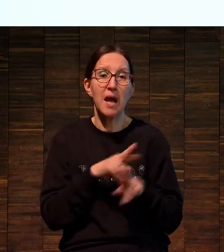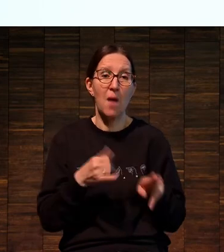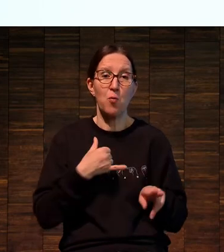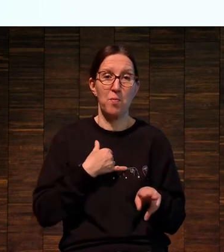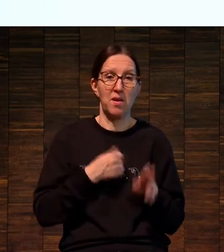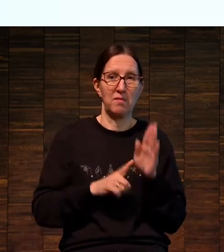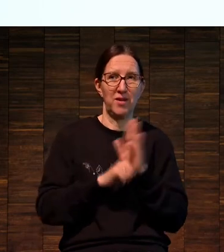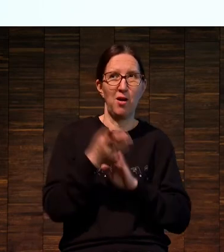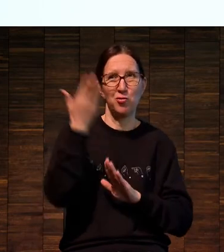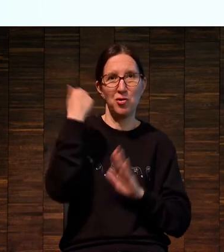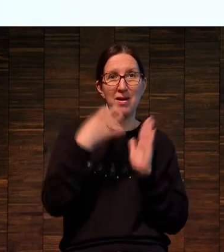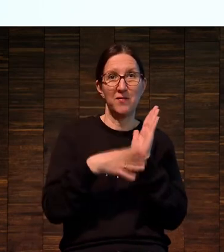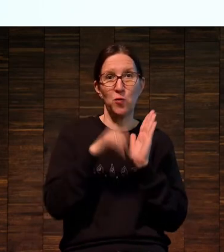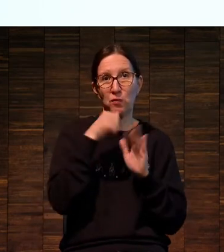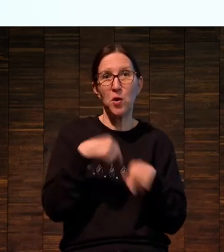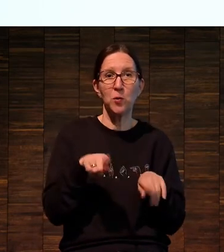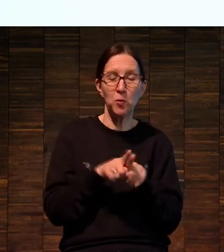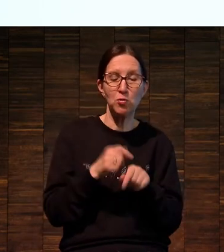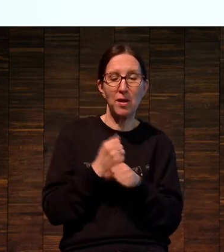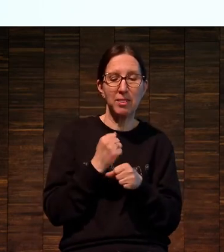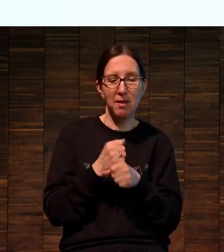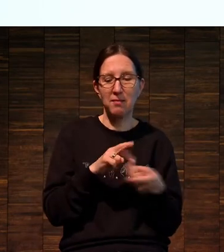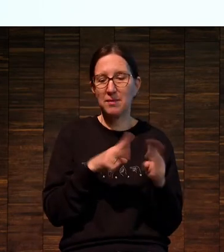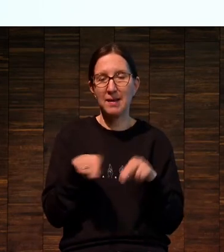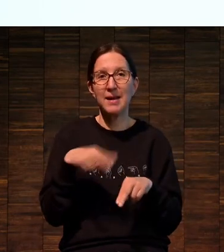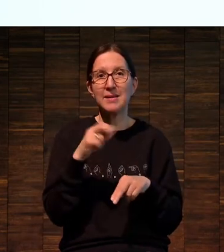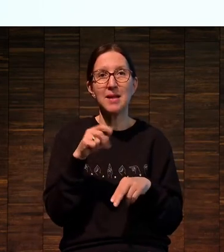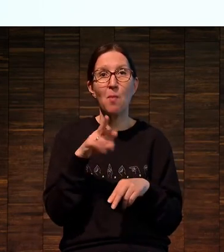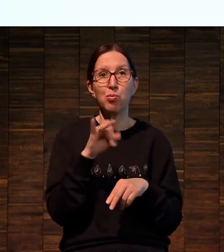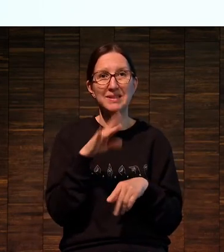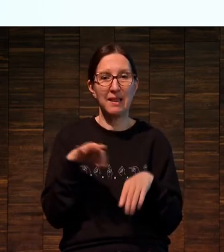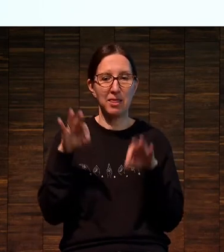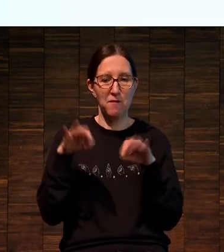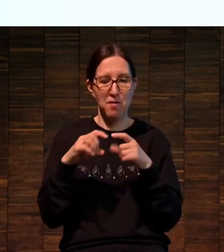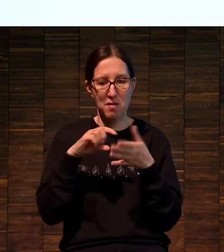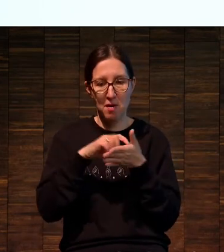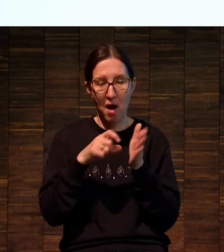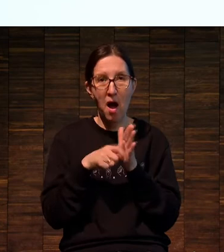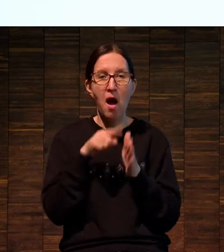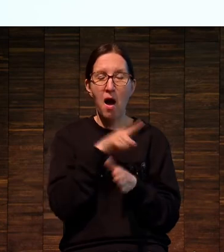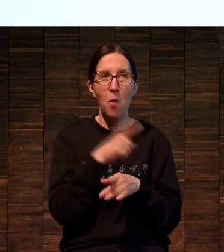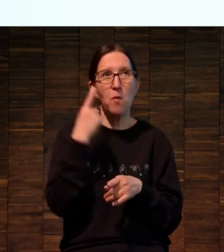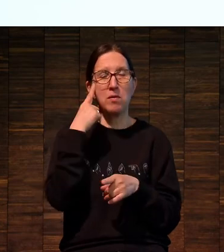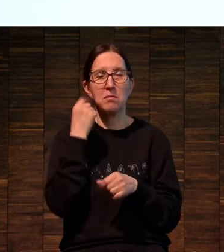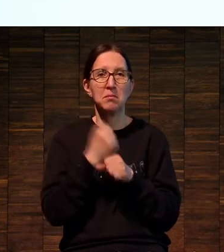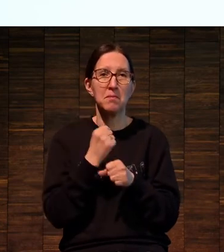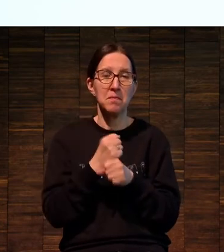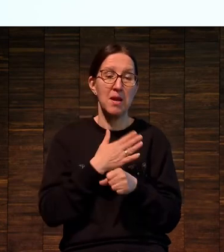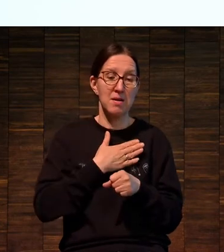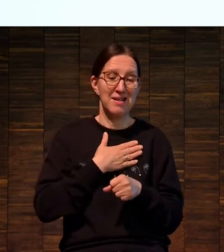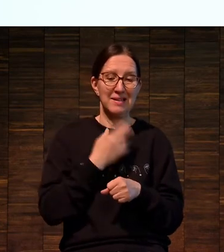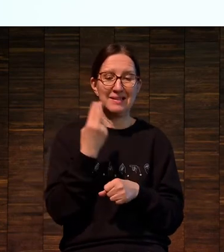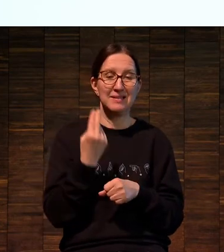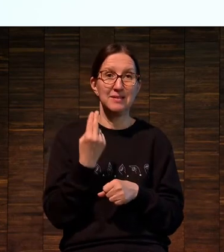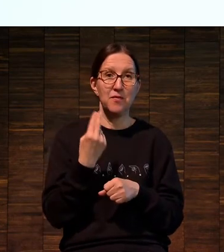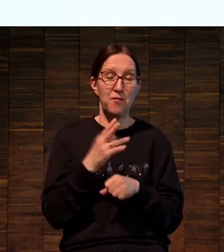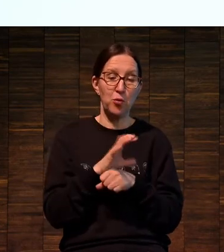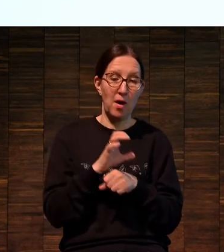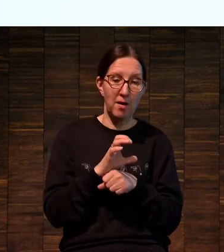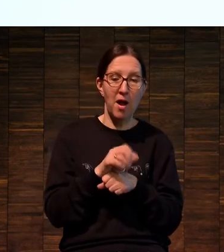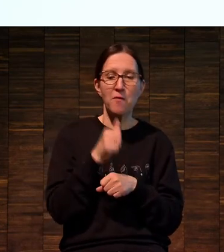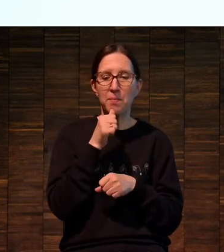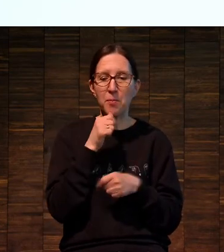как у меня в начале 90-х годов, делать диапозитивы, него появилась потребность печатать свои цифровые... Просто фотографии, печатать свои